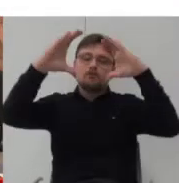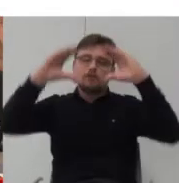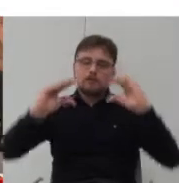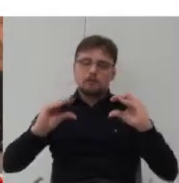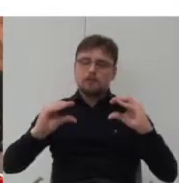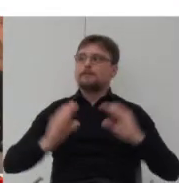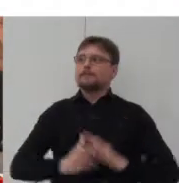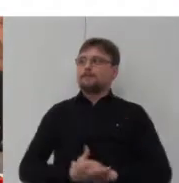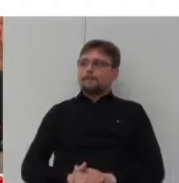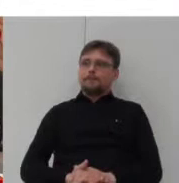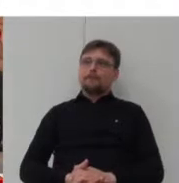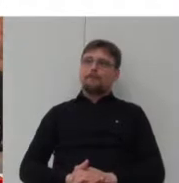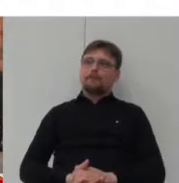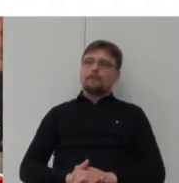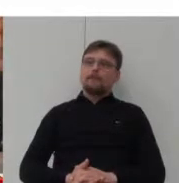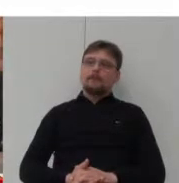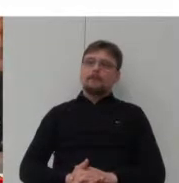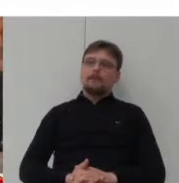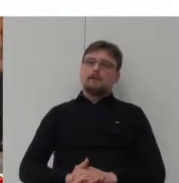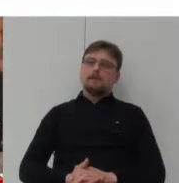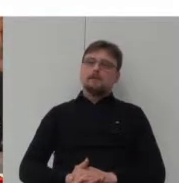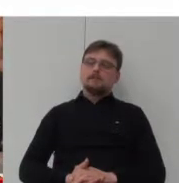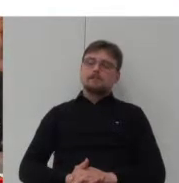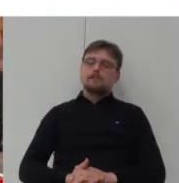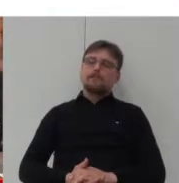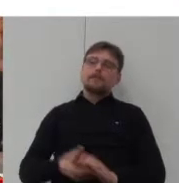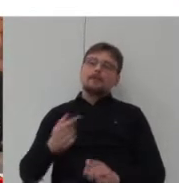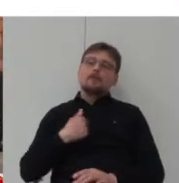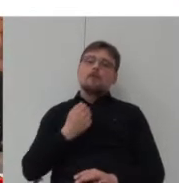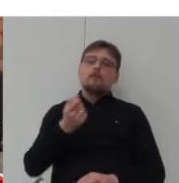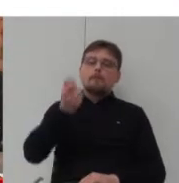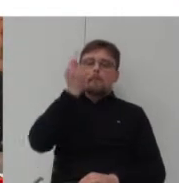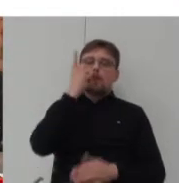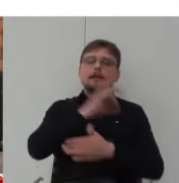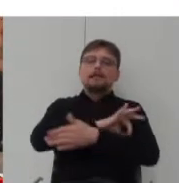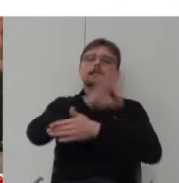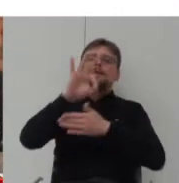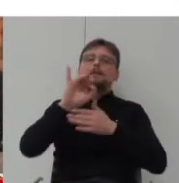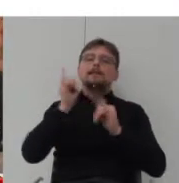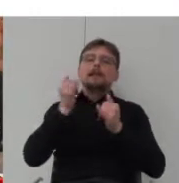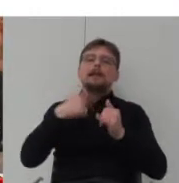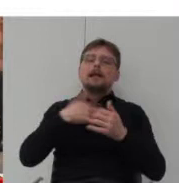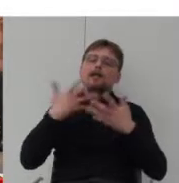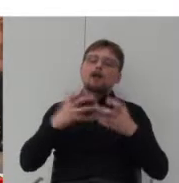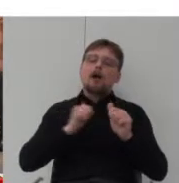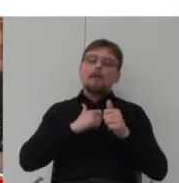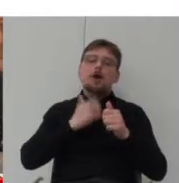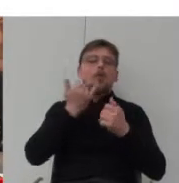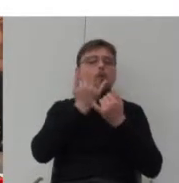Jeżeli chodzi o idea architektoniczną, to zależało mi na bardzo dużym zróżnicowaniu typów mieszkań,